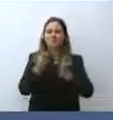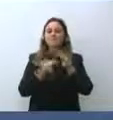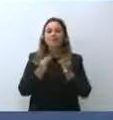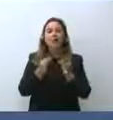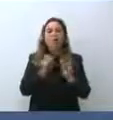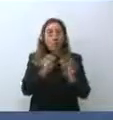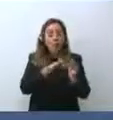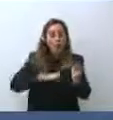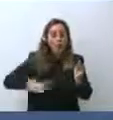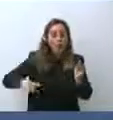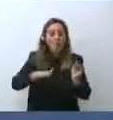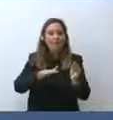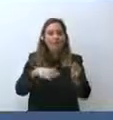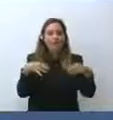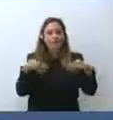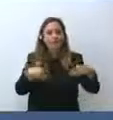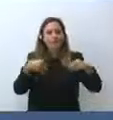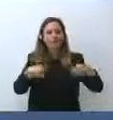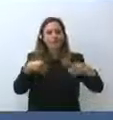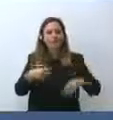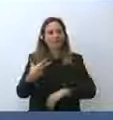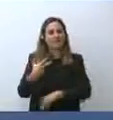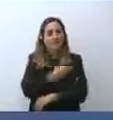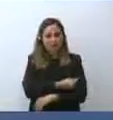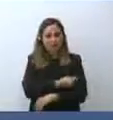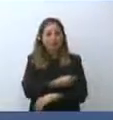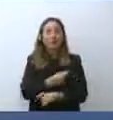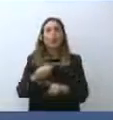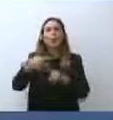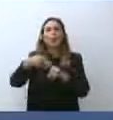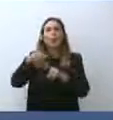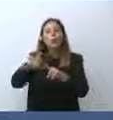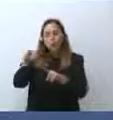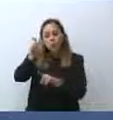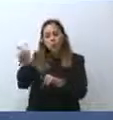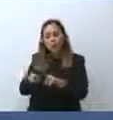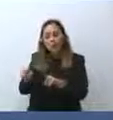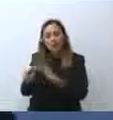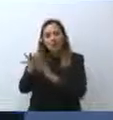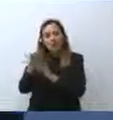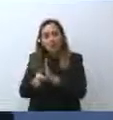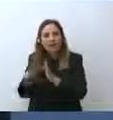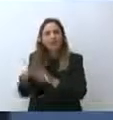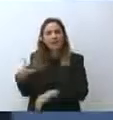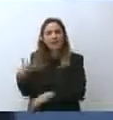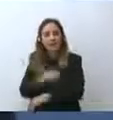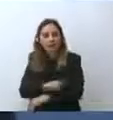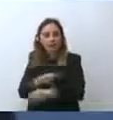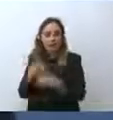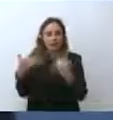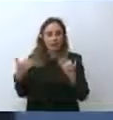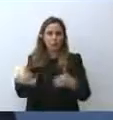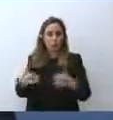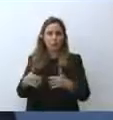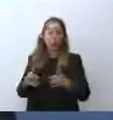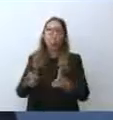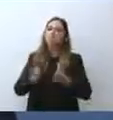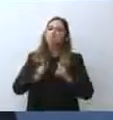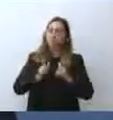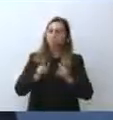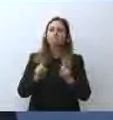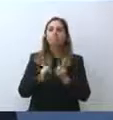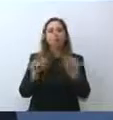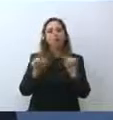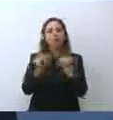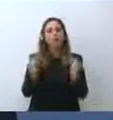e la copertura estesa a livello nazionale ci permette, come dicevo prima, anche di affrontare con una